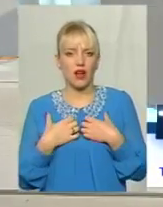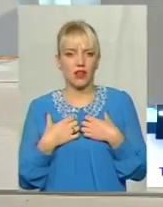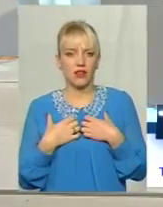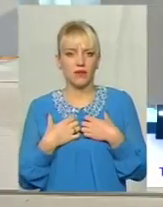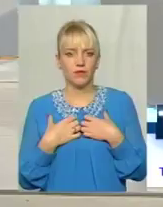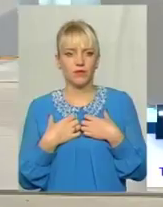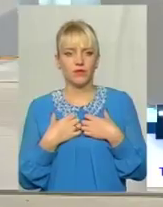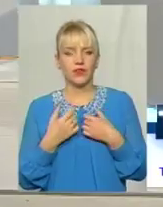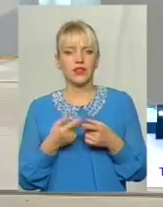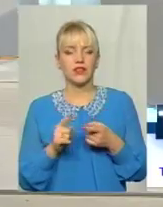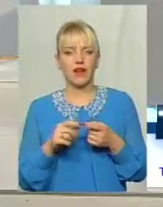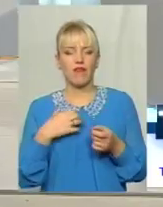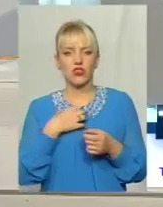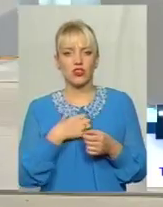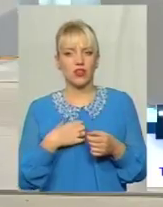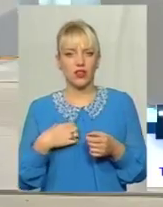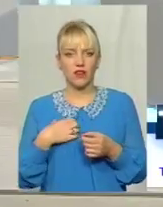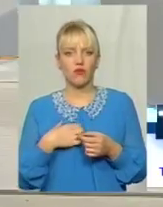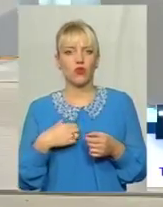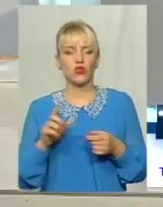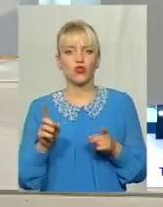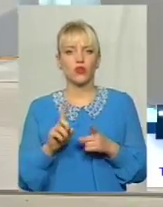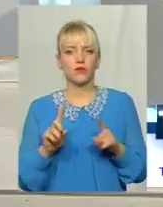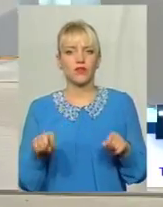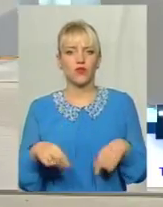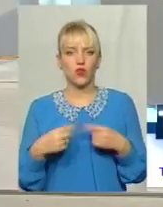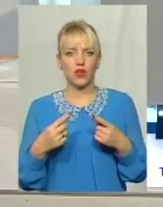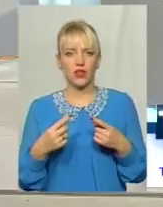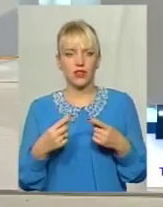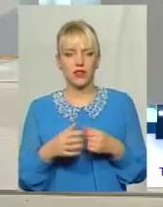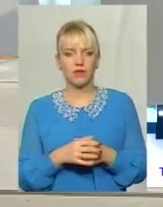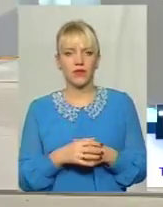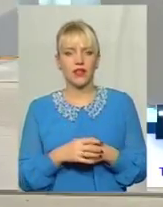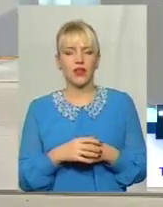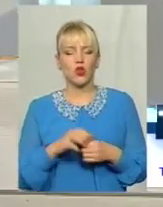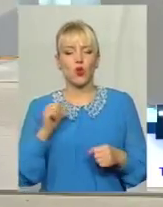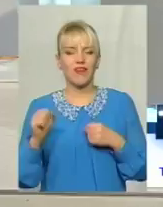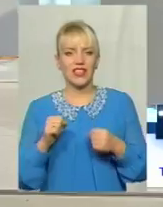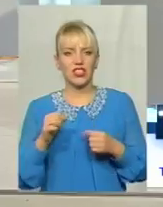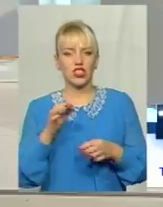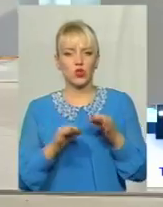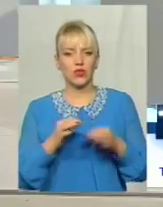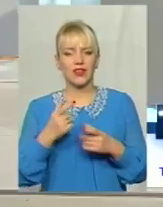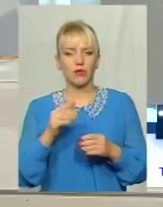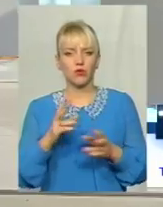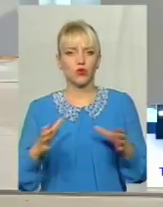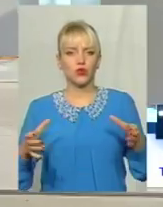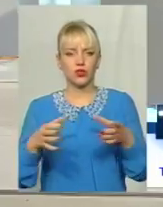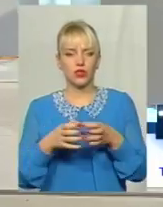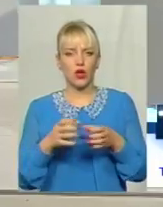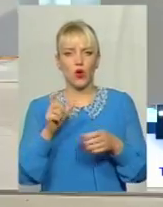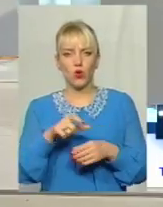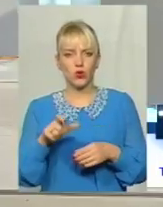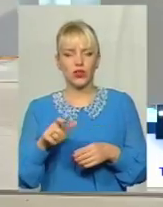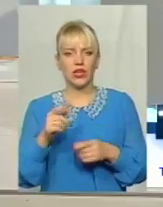це дуже важливо, щоби створили товаришні суми Де сходить люди, і самі, знаєте,